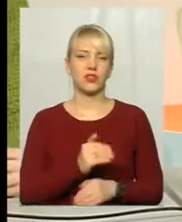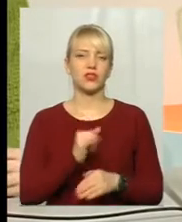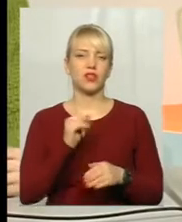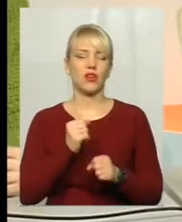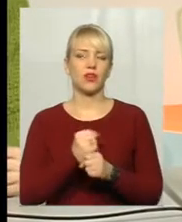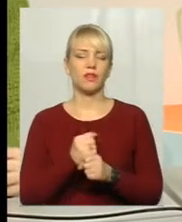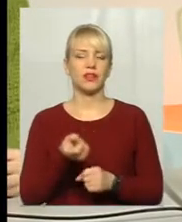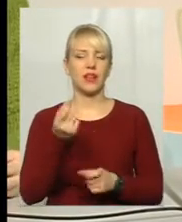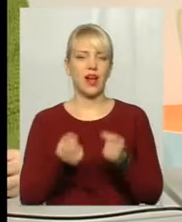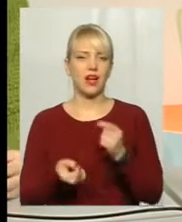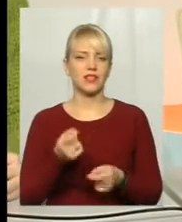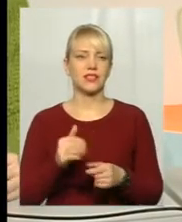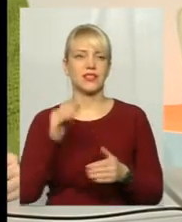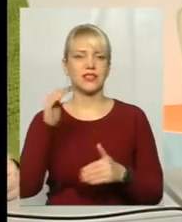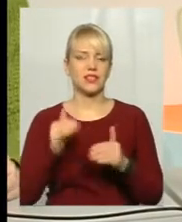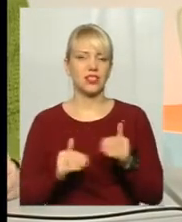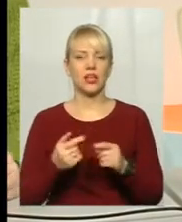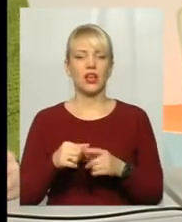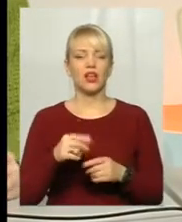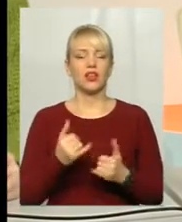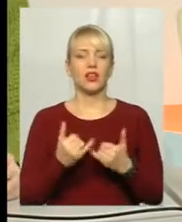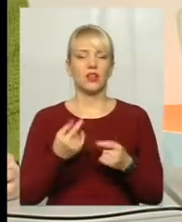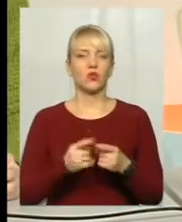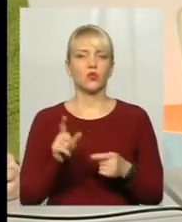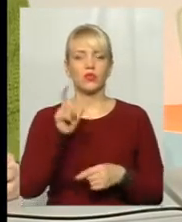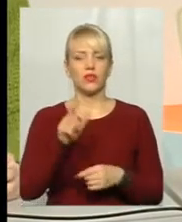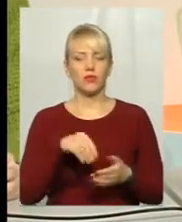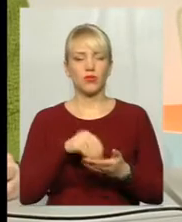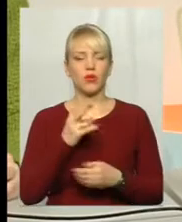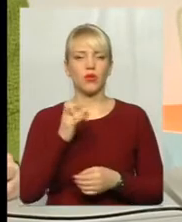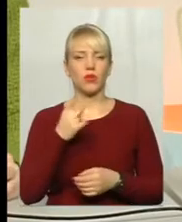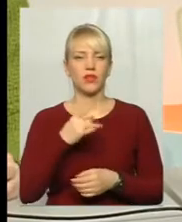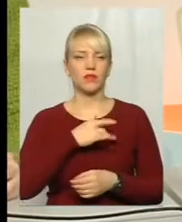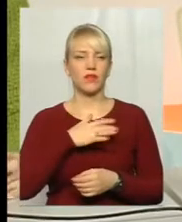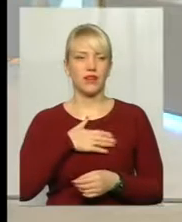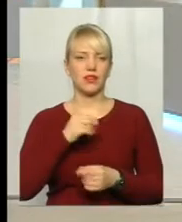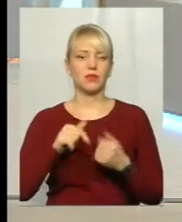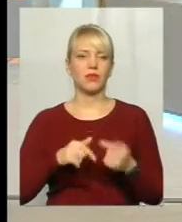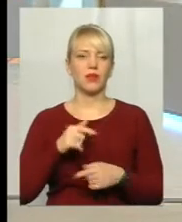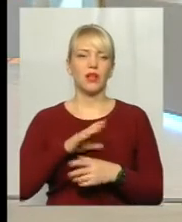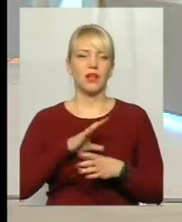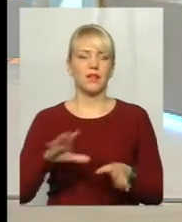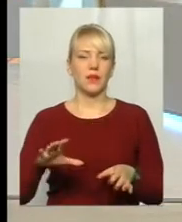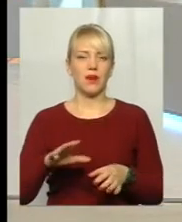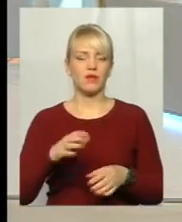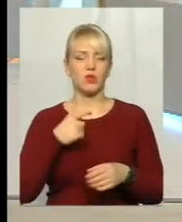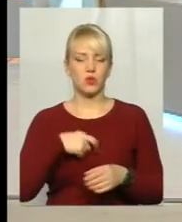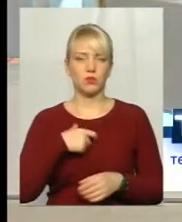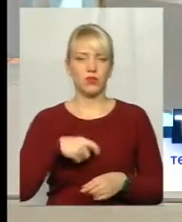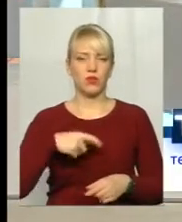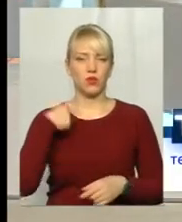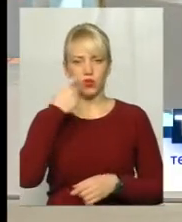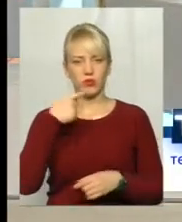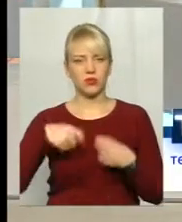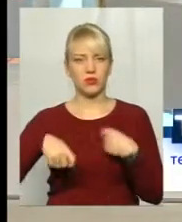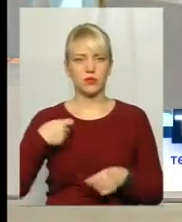для того, щоб людина купувала. Але ще ні один приватний підприємець, як кажуть, не мав собі збитків через ці